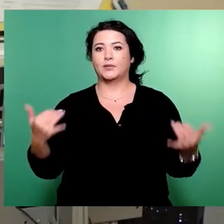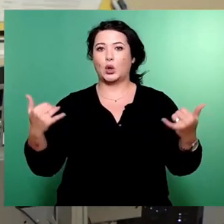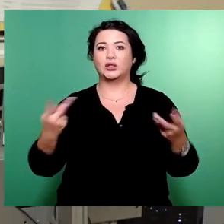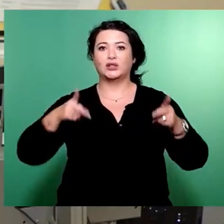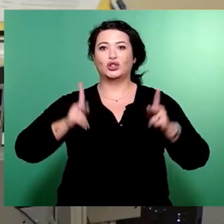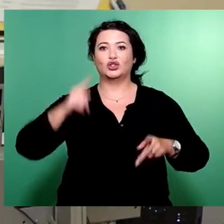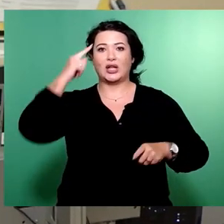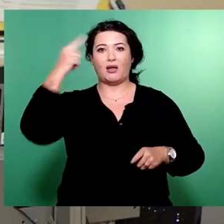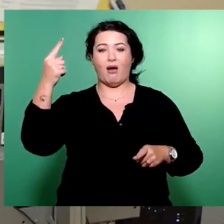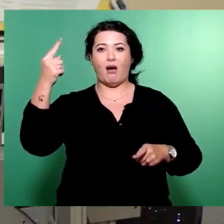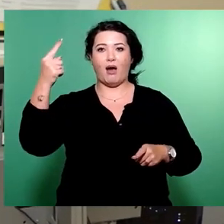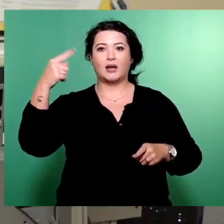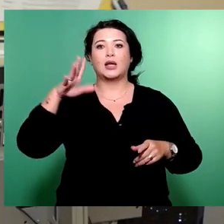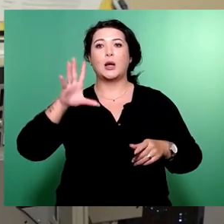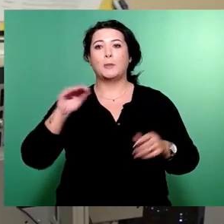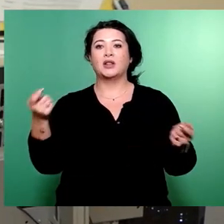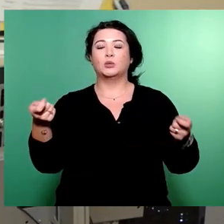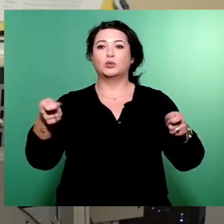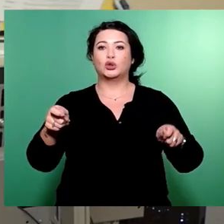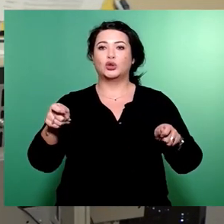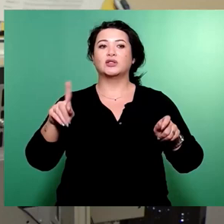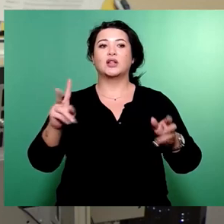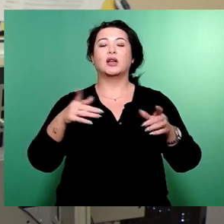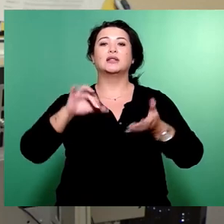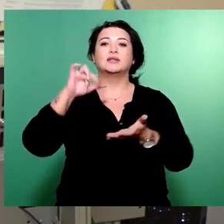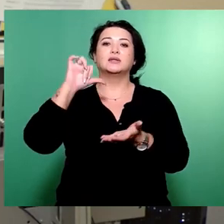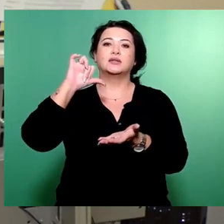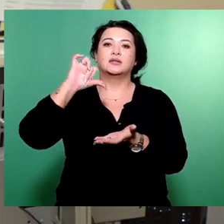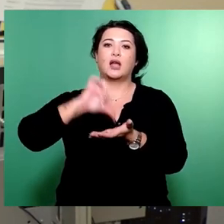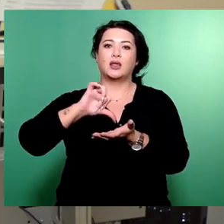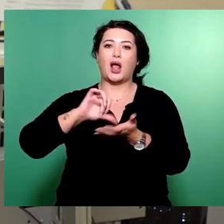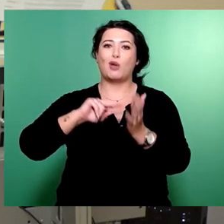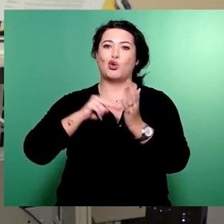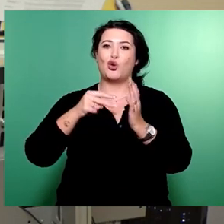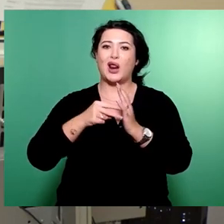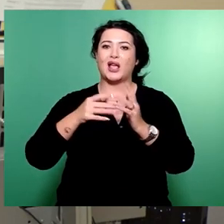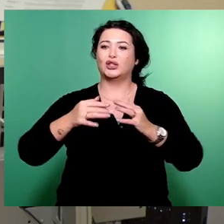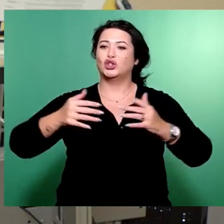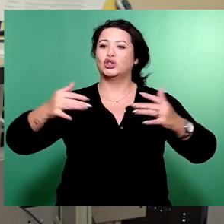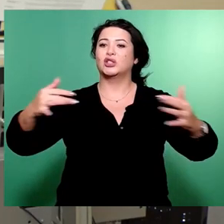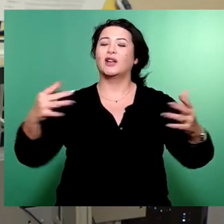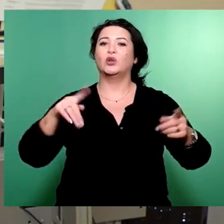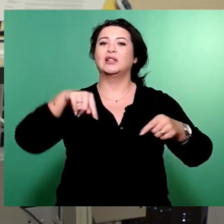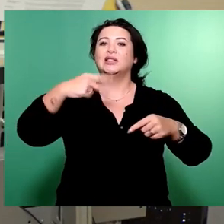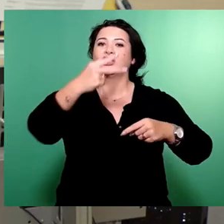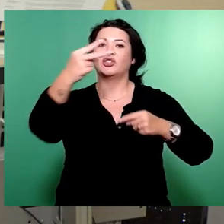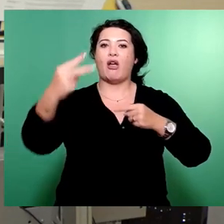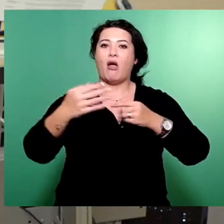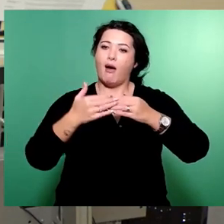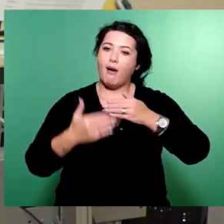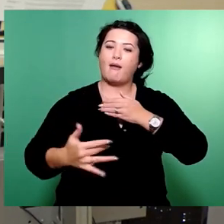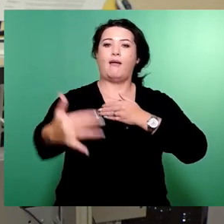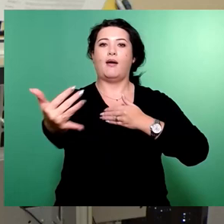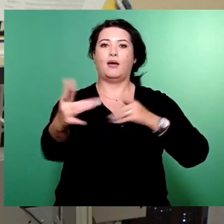die zentralen politischen Weichen für die kommenden beiden Jahre stellen. Das ist keine